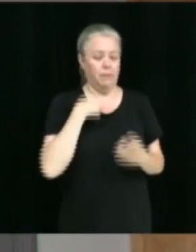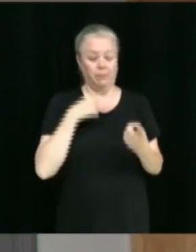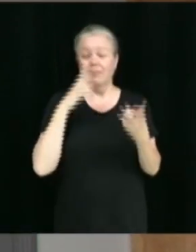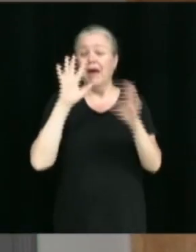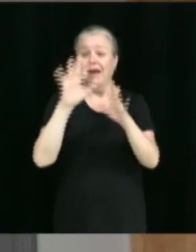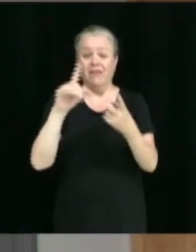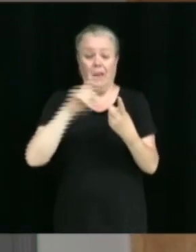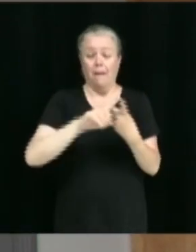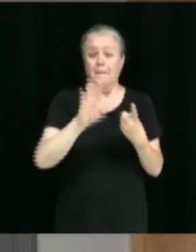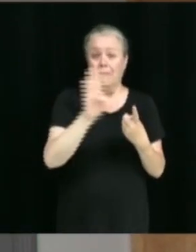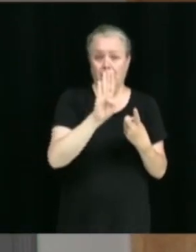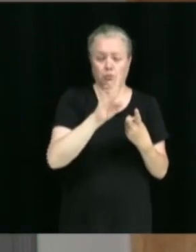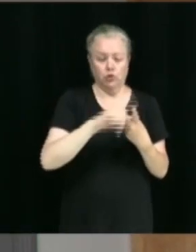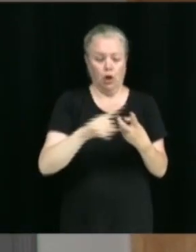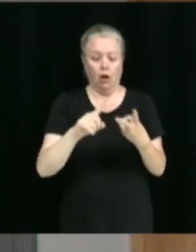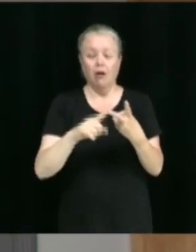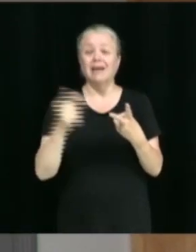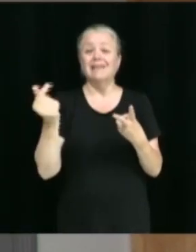des Grives et des Prinçons.